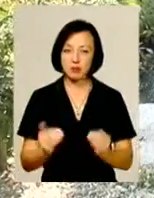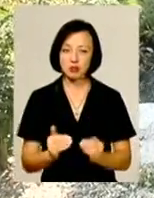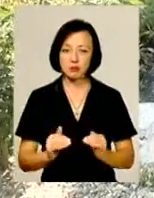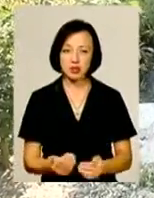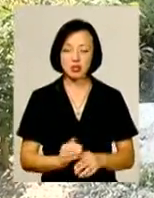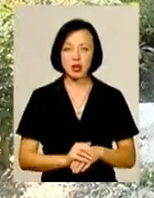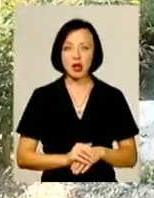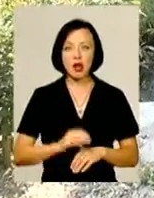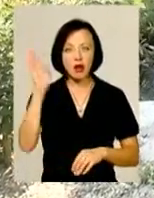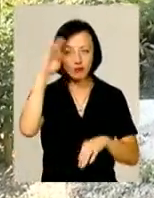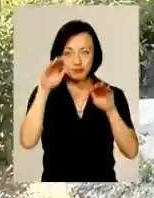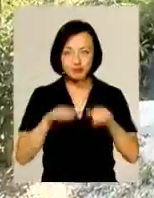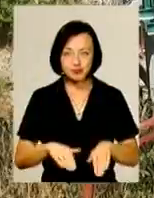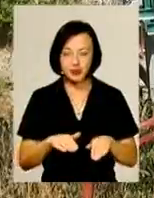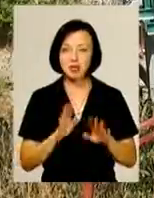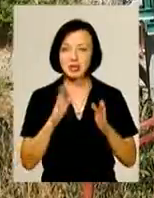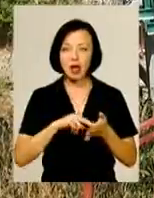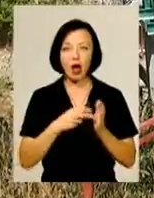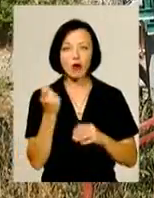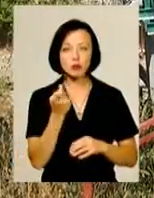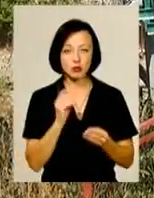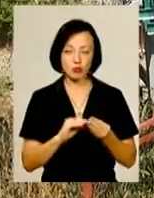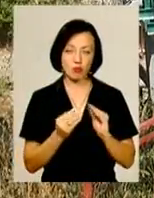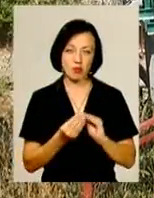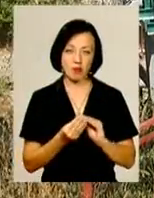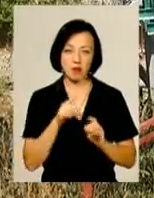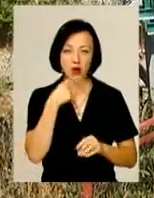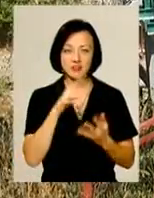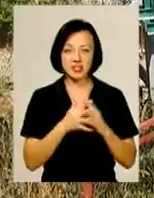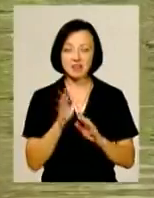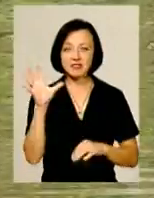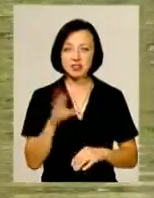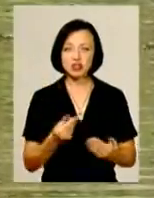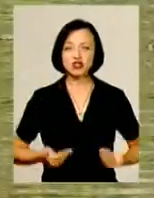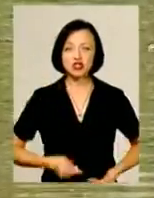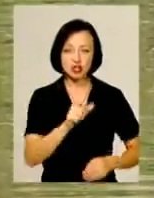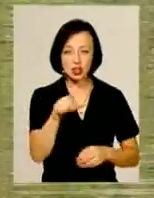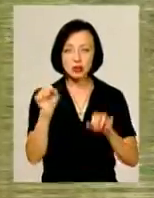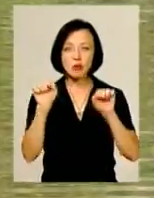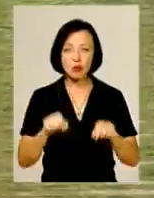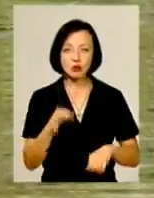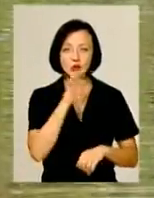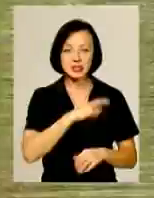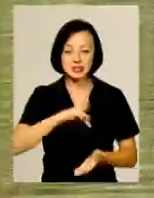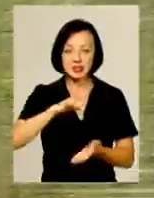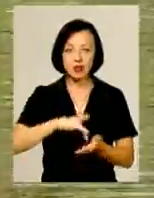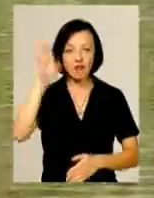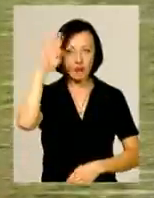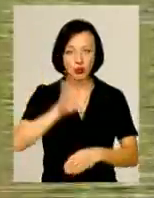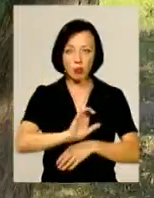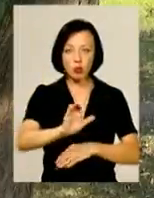Знекровлення Купинської ГЕС, втім, суто економічна проблема, кажуть у селі. Бо майже всі жителі можуть користуватися централізованим